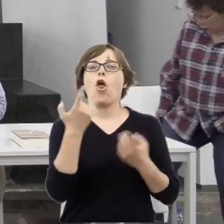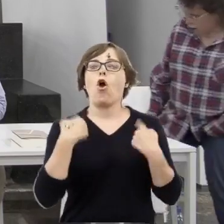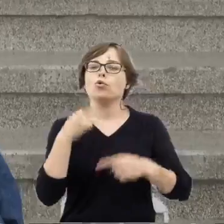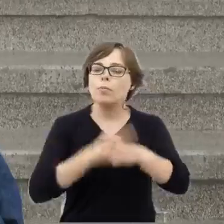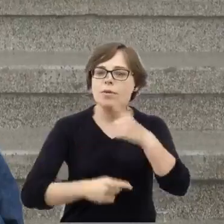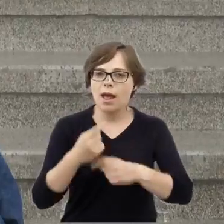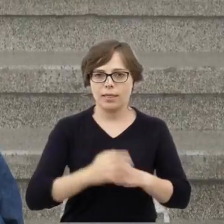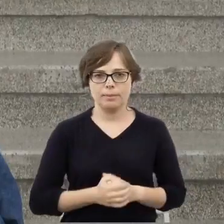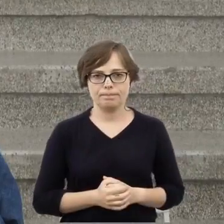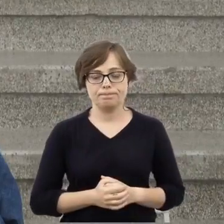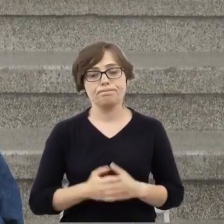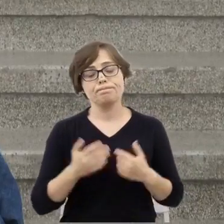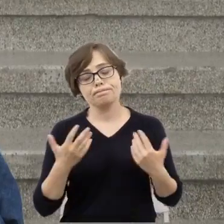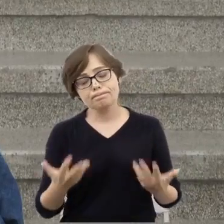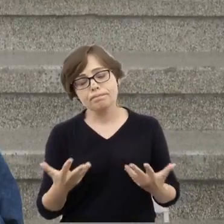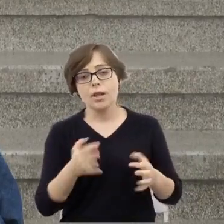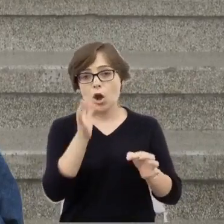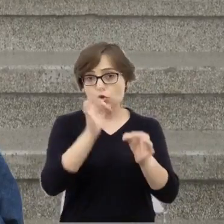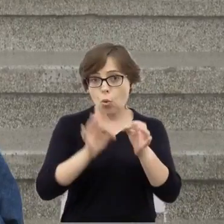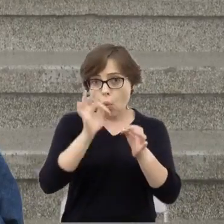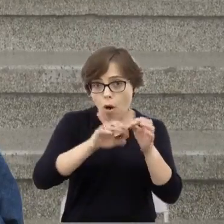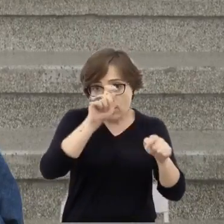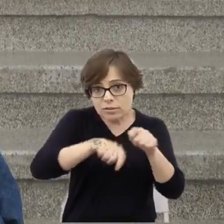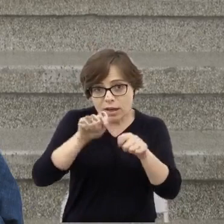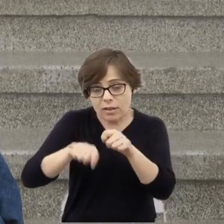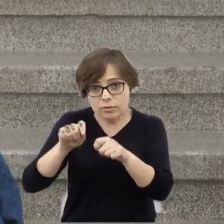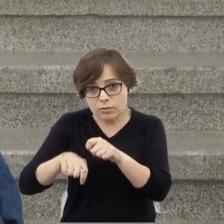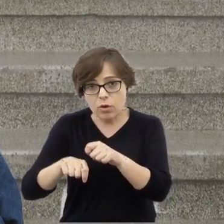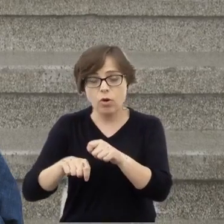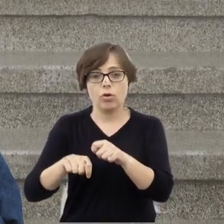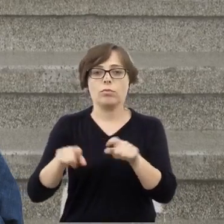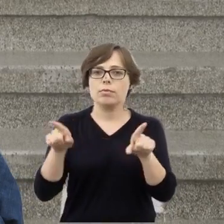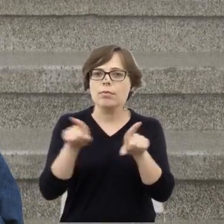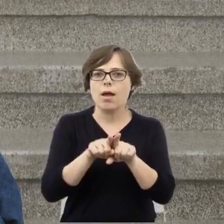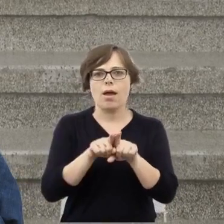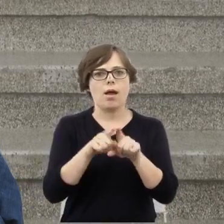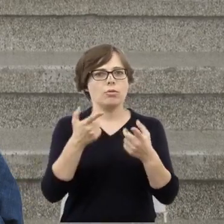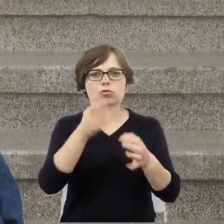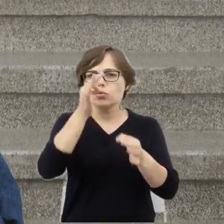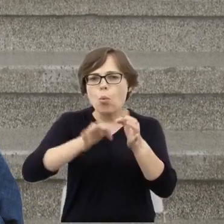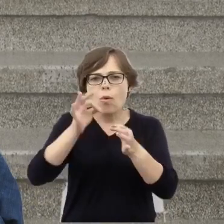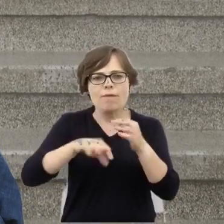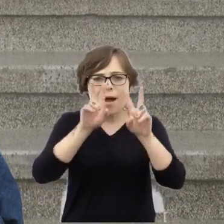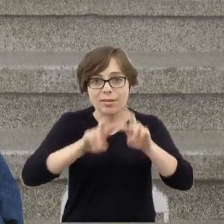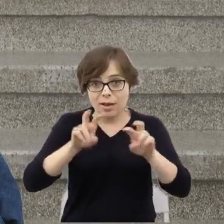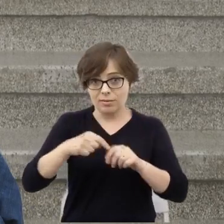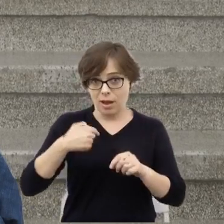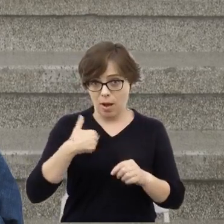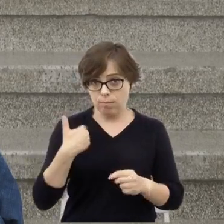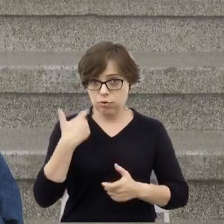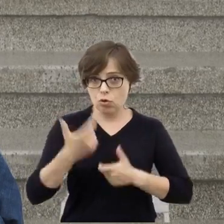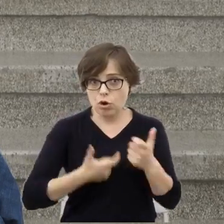szczegółowym śledztwie i analizie, jaką przeprowadziłam ja,